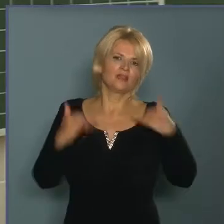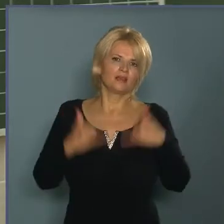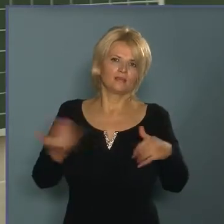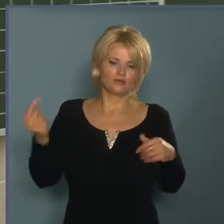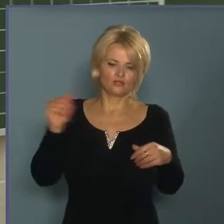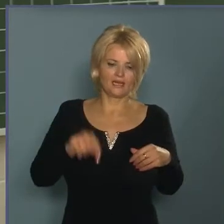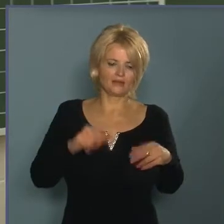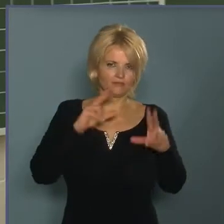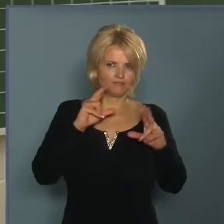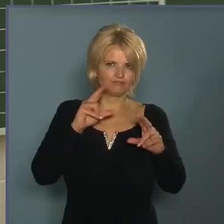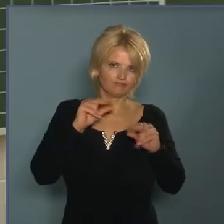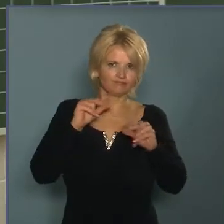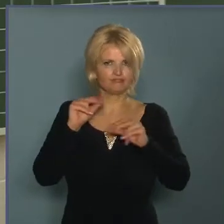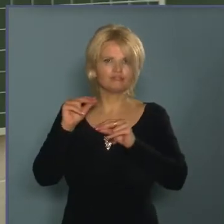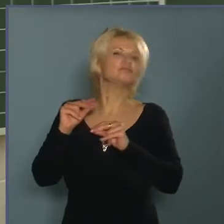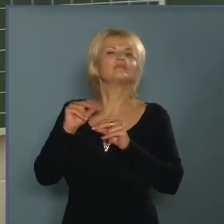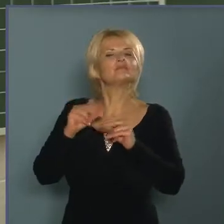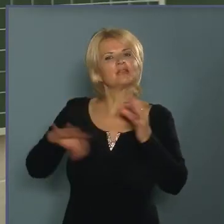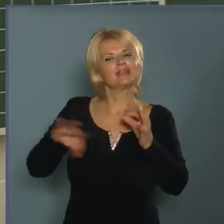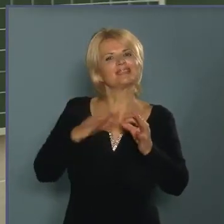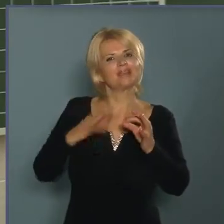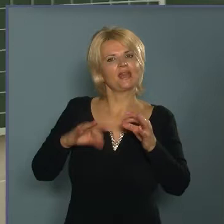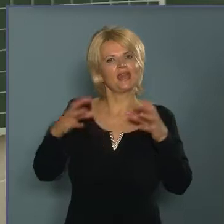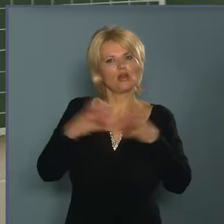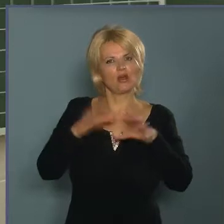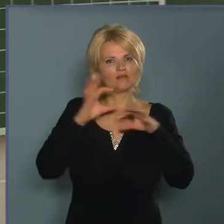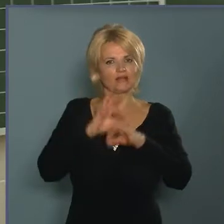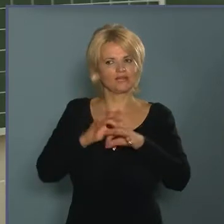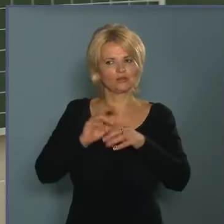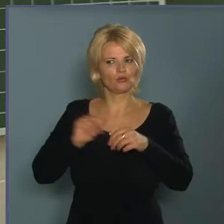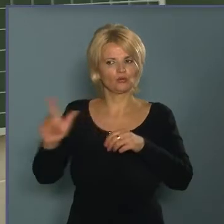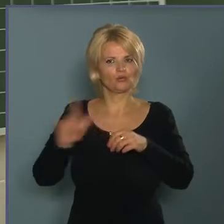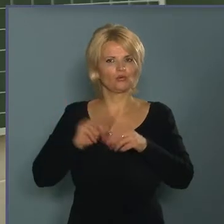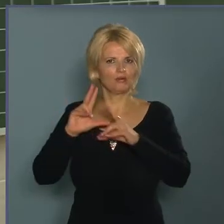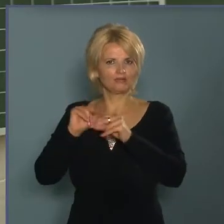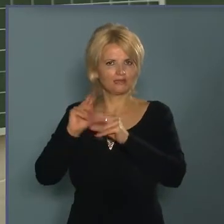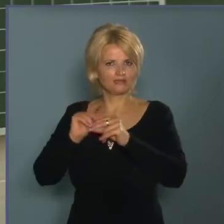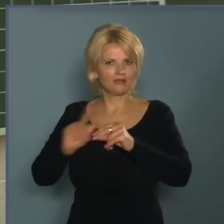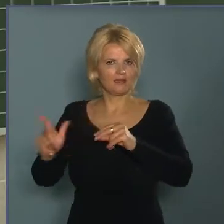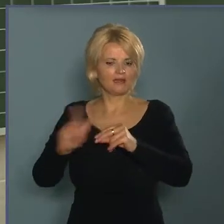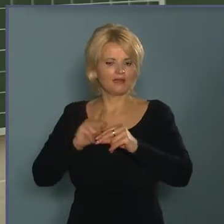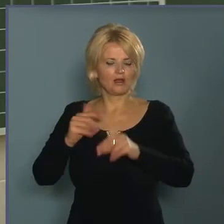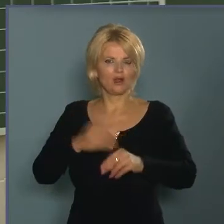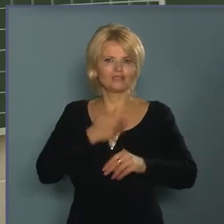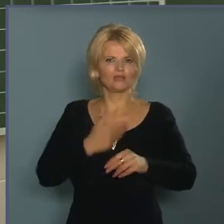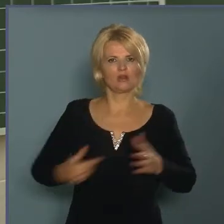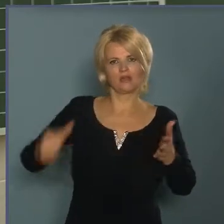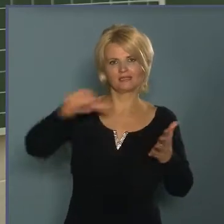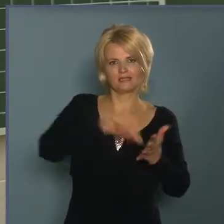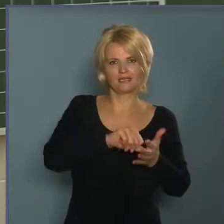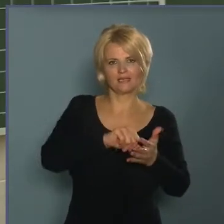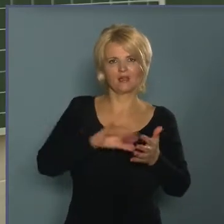itt beszélve a zenekar vezetőjével, az iskola miután székhely és